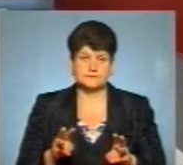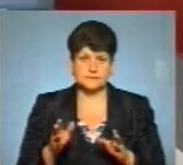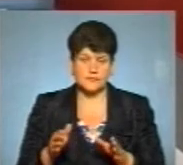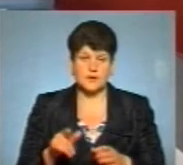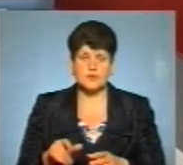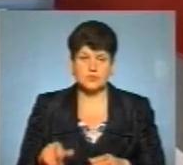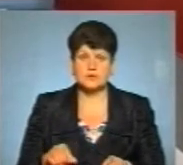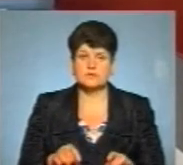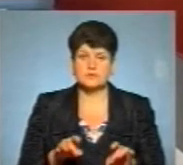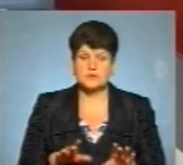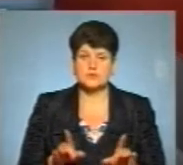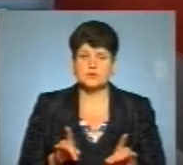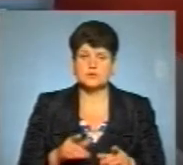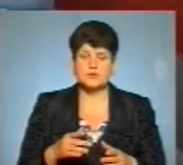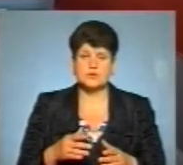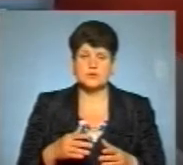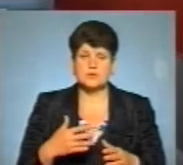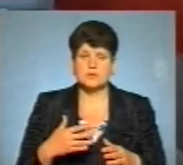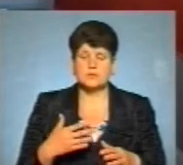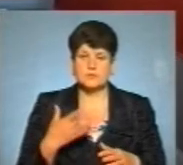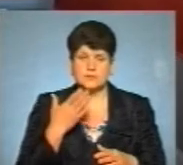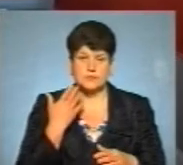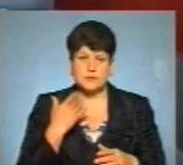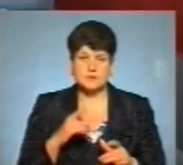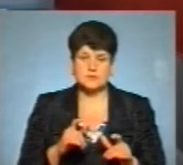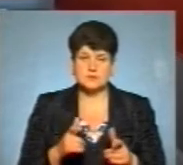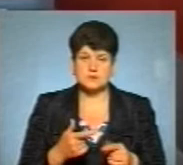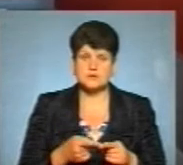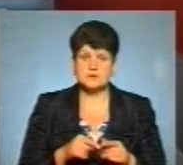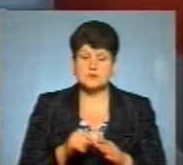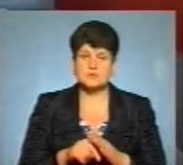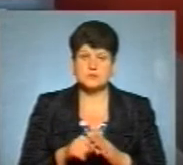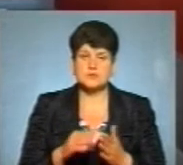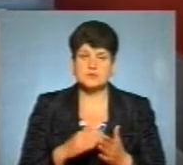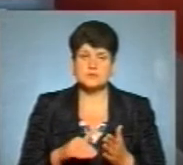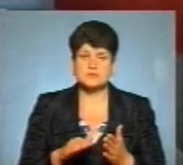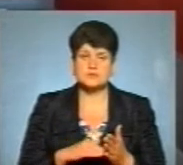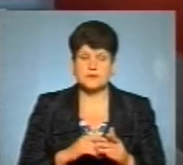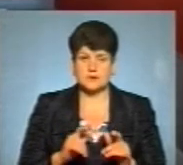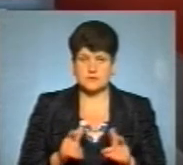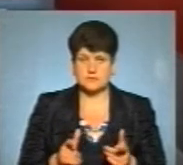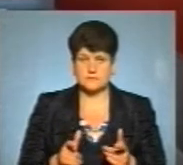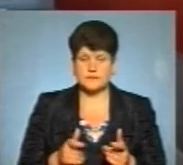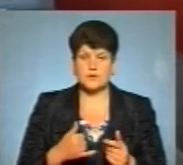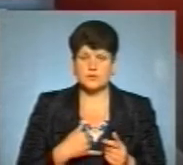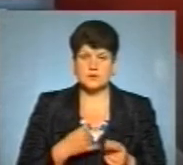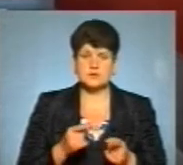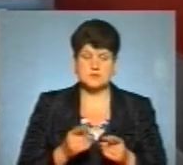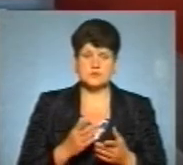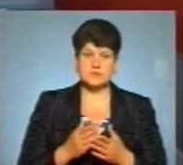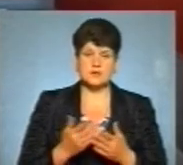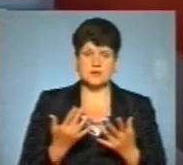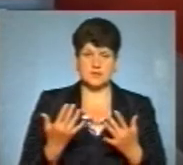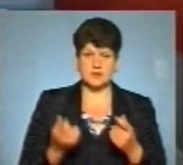вирішили, що послаблення карантину, це, власне, означає скасування карантину. У нас, дійсно, є декілька